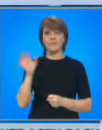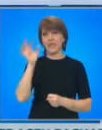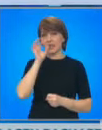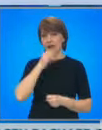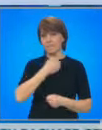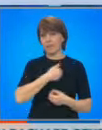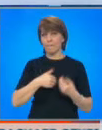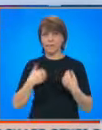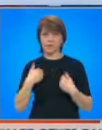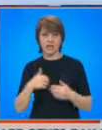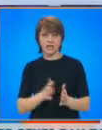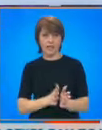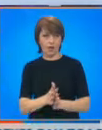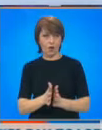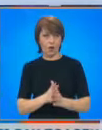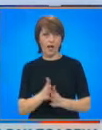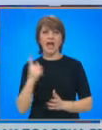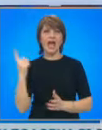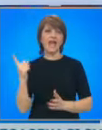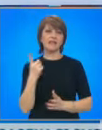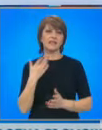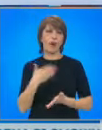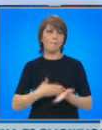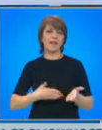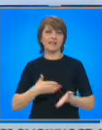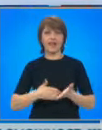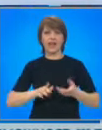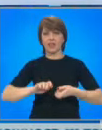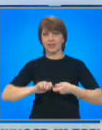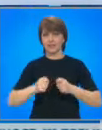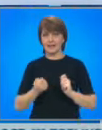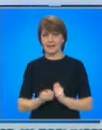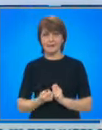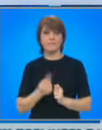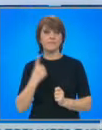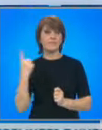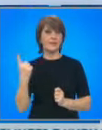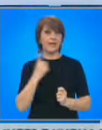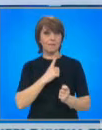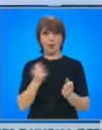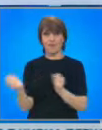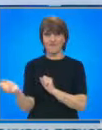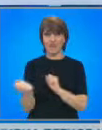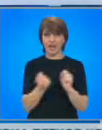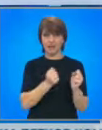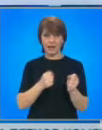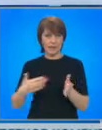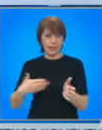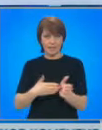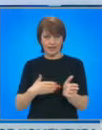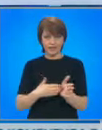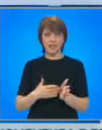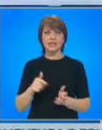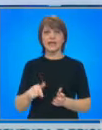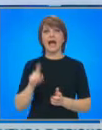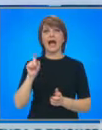Няма пострадали хора, нанесени съдинствено материални щати. Само силният вятър ли е причината за инцидента? Галена